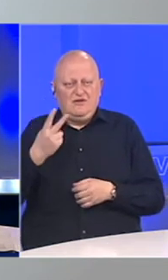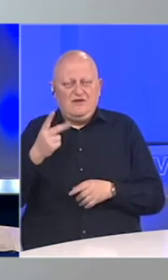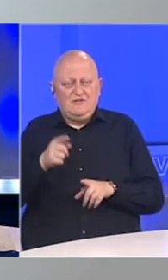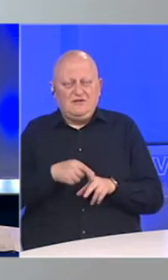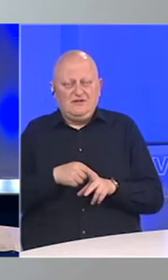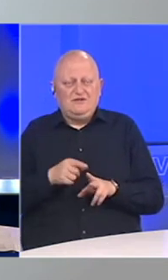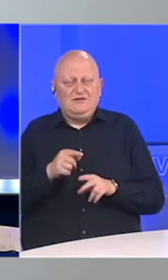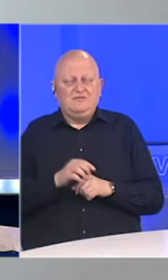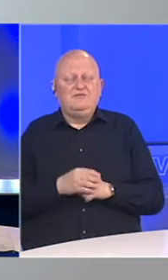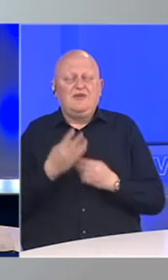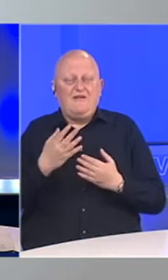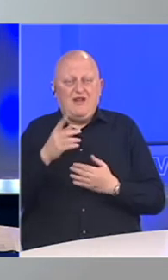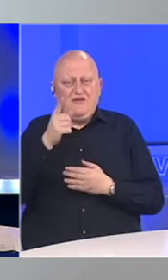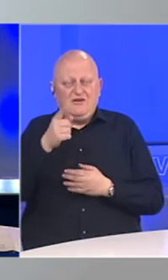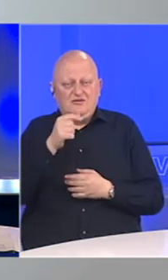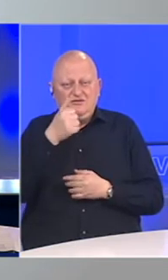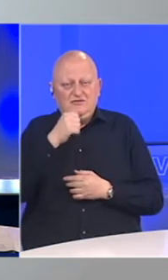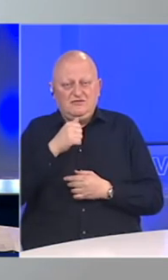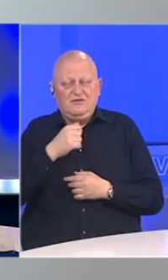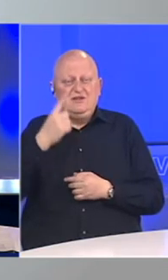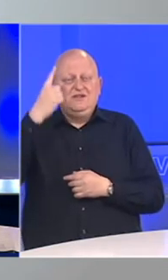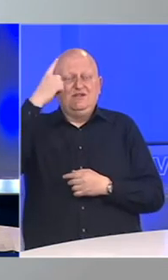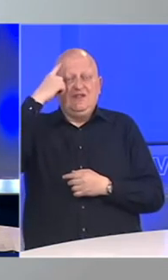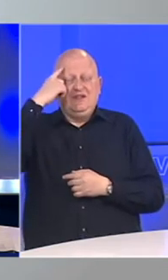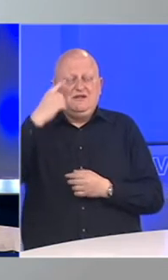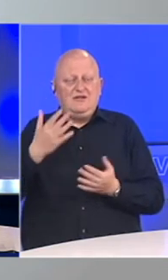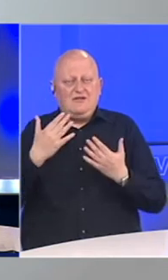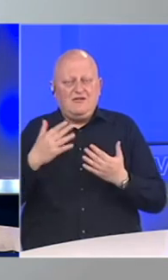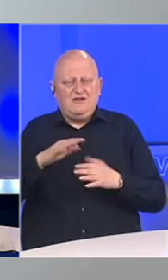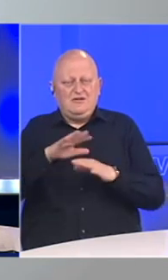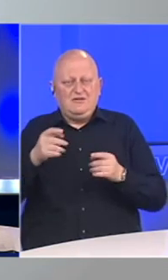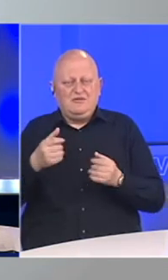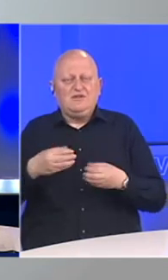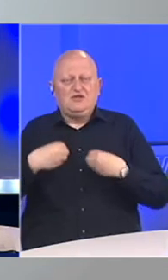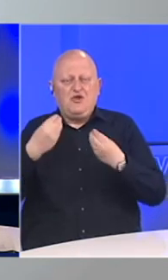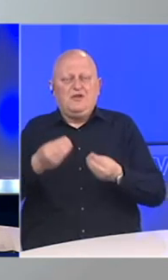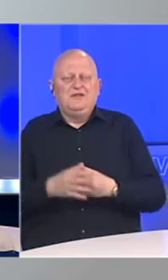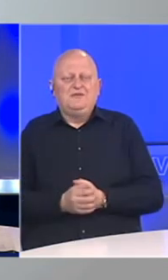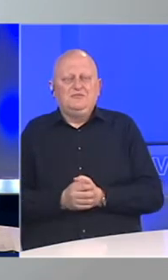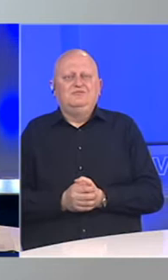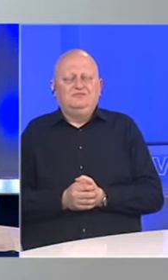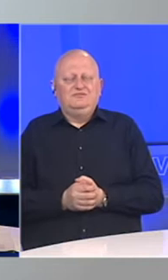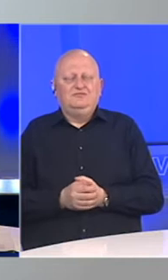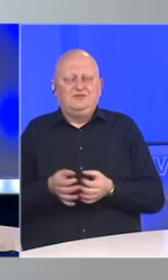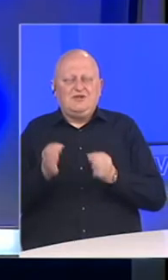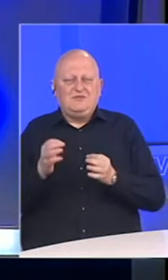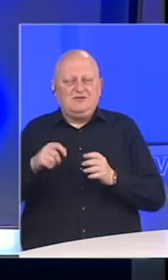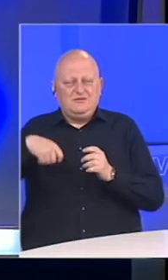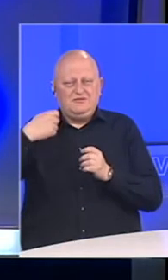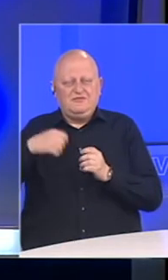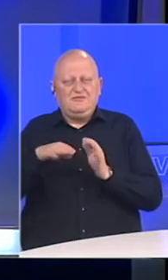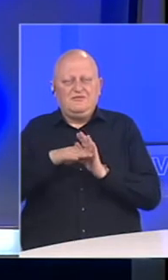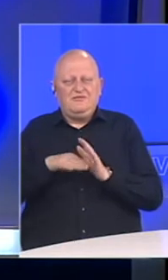mjeseca. Hvala vam što ste nas sjetili i hvala na priluci da se obratimo. Za specijalni program